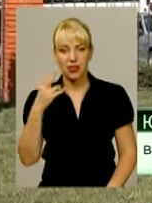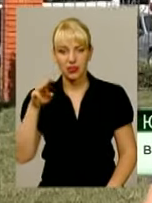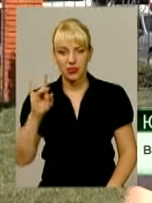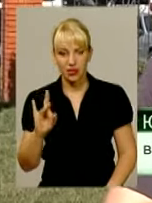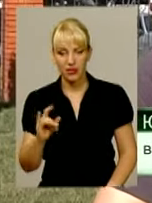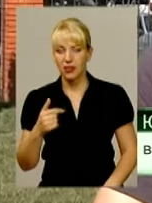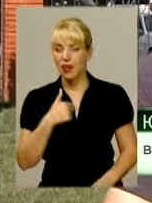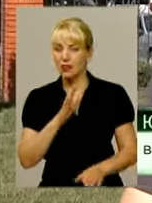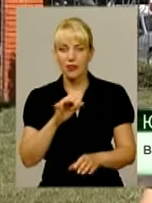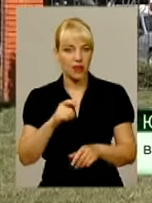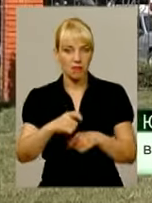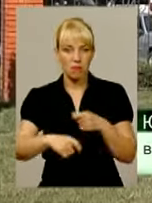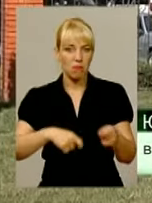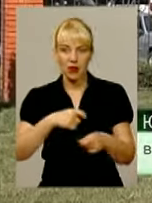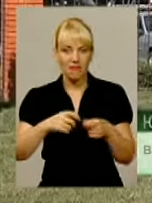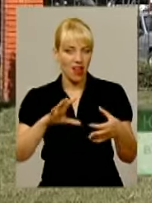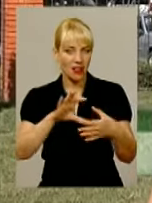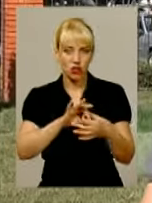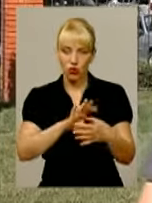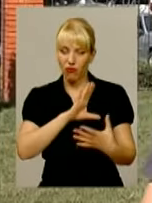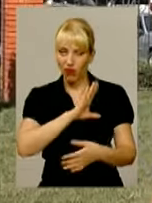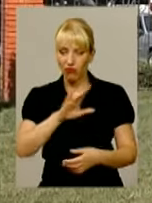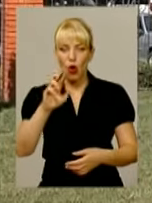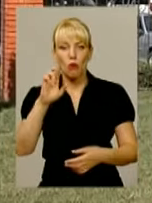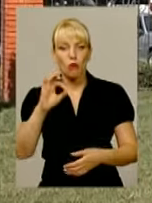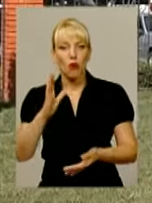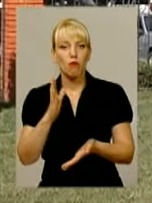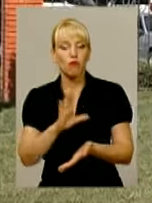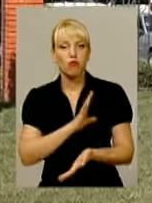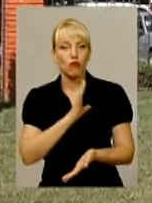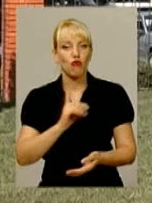Ні, я його не прив'язував, у територія охоронялася під охороною.